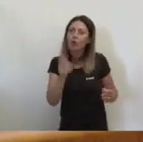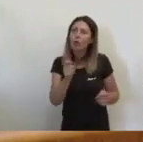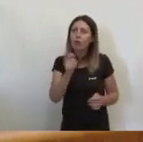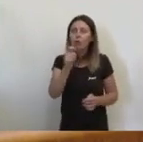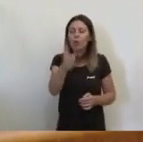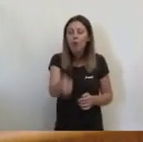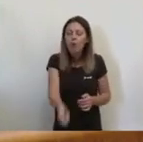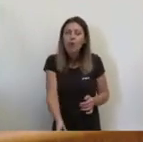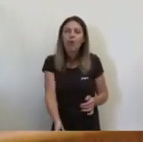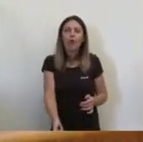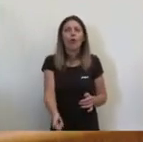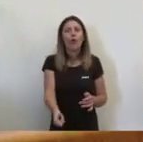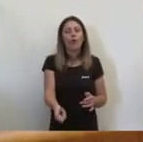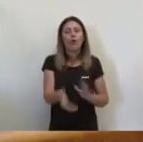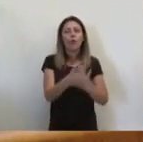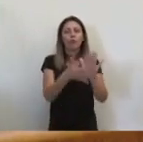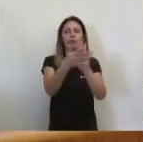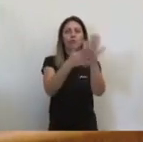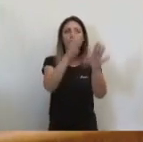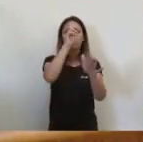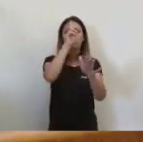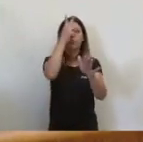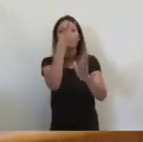sentit de la nostra intervenció.